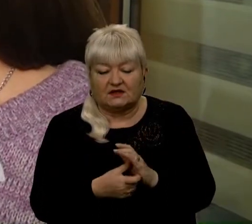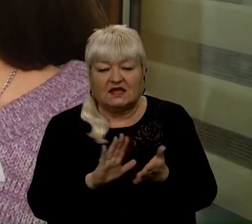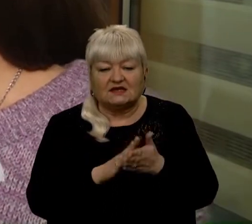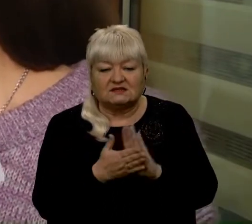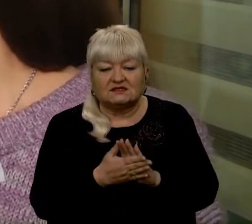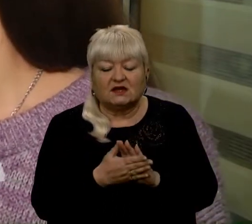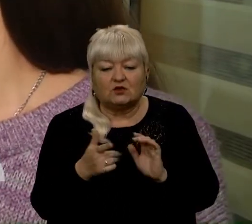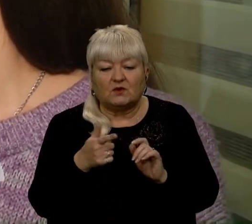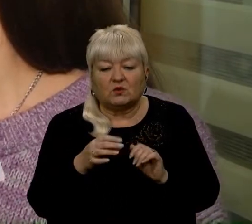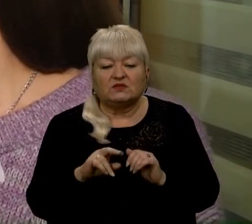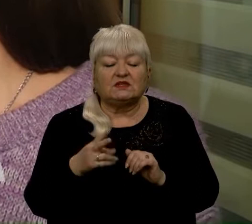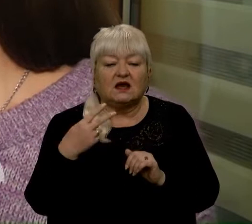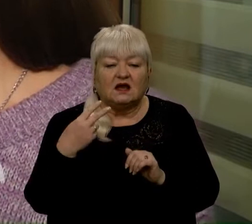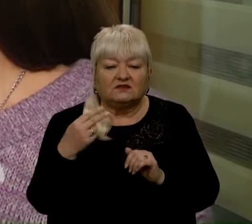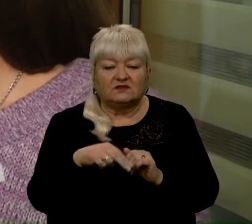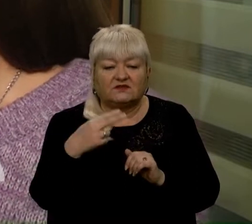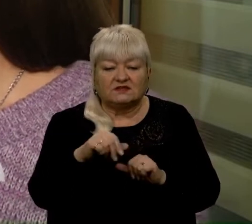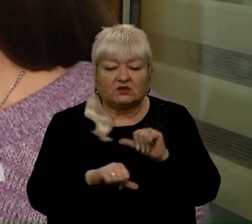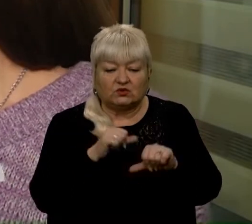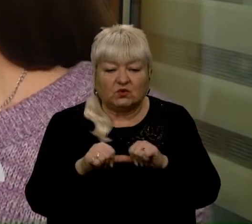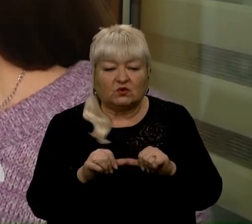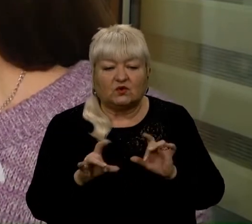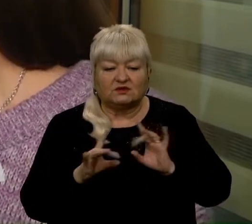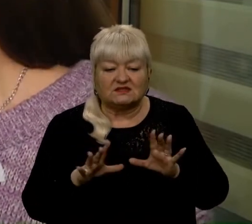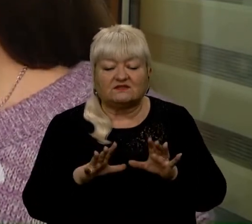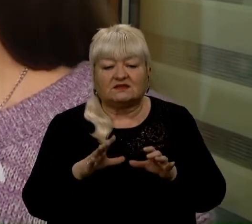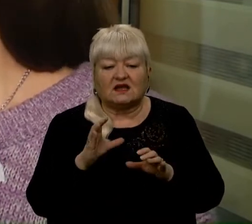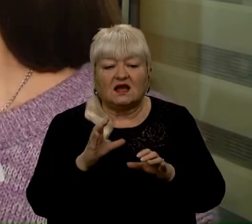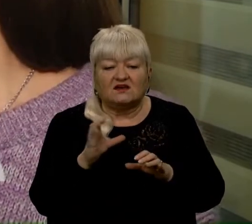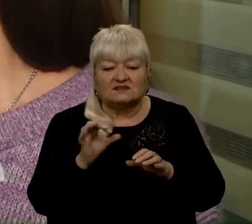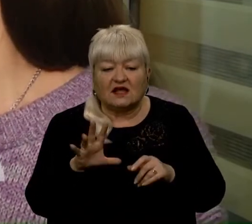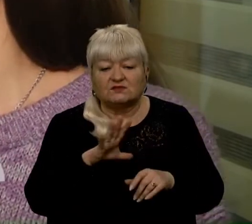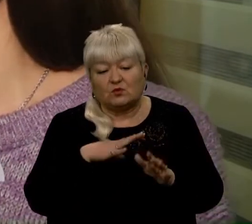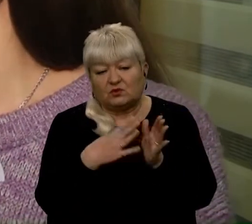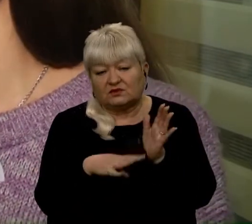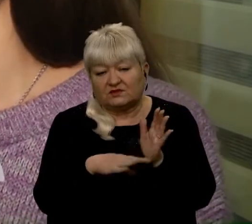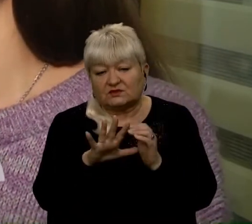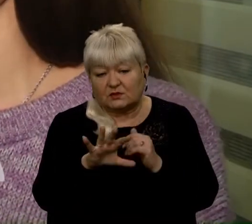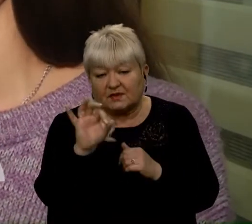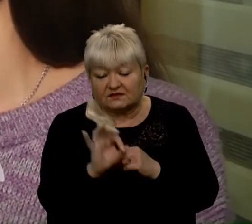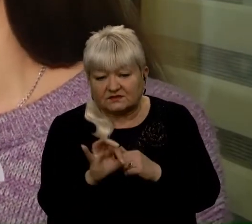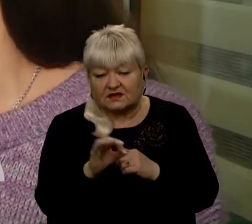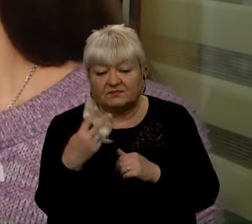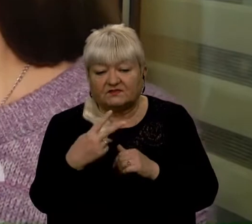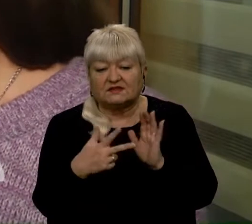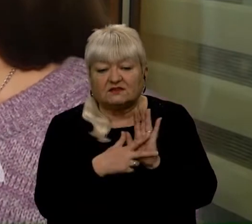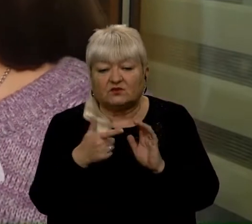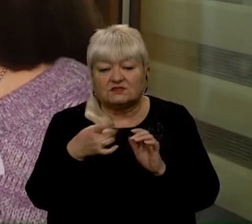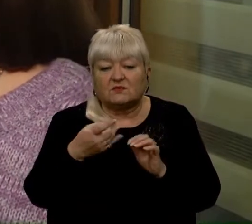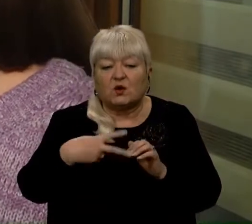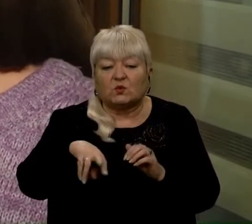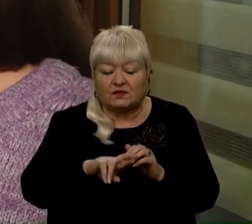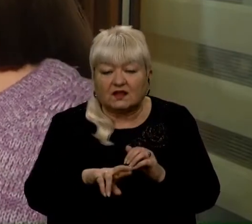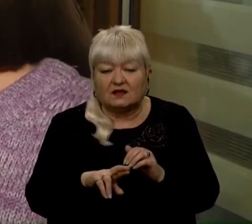року бронь на новорічні свята в Славську було 95% в середньому. Натомість 28 грудня це